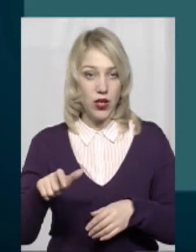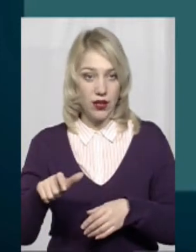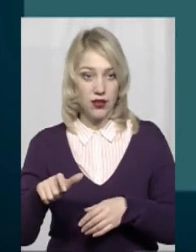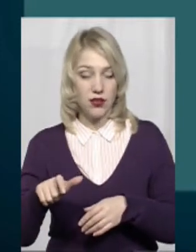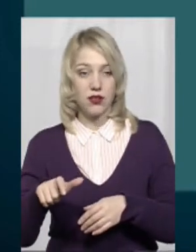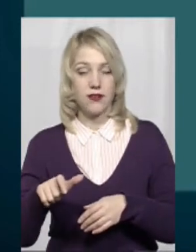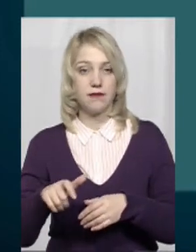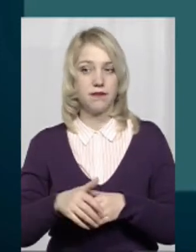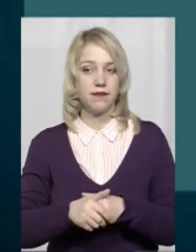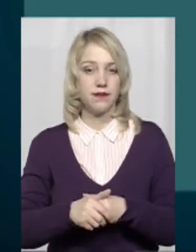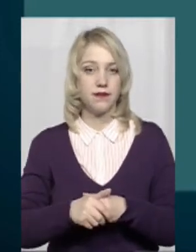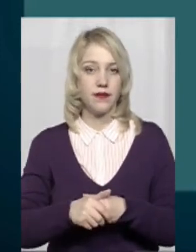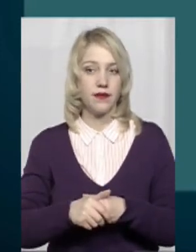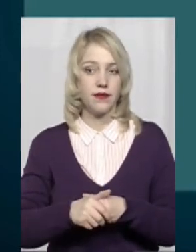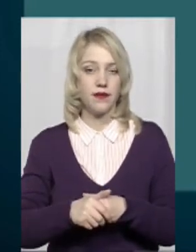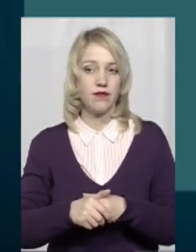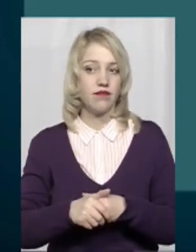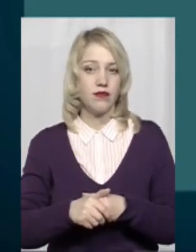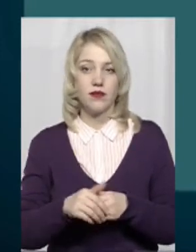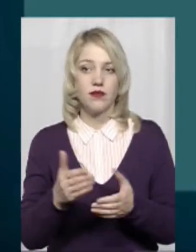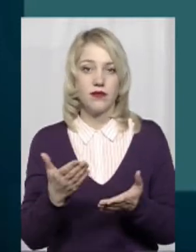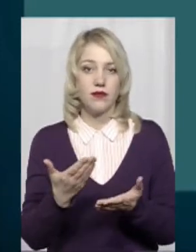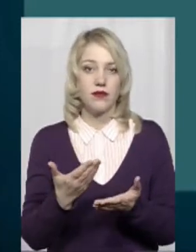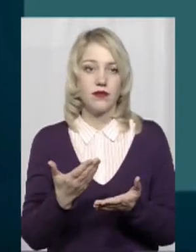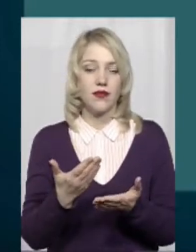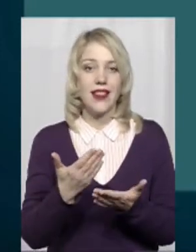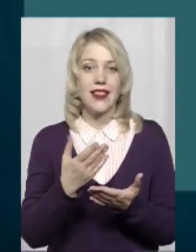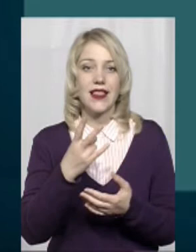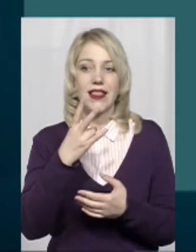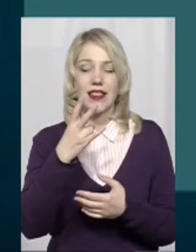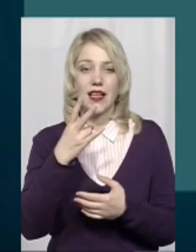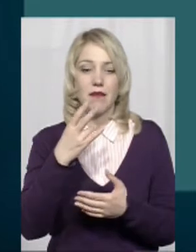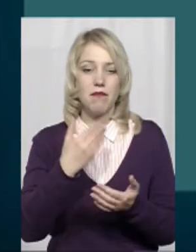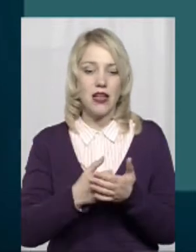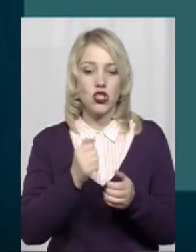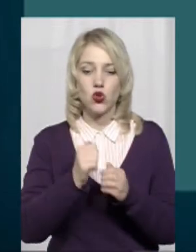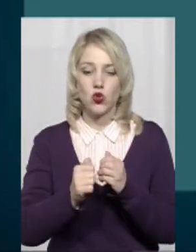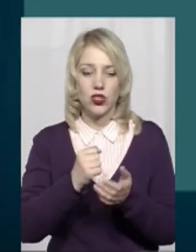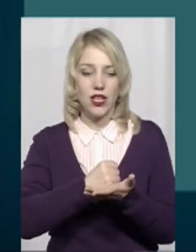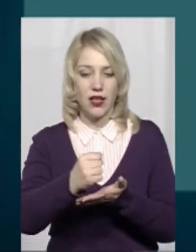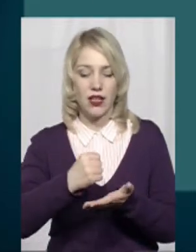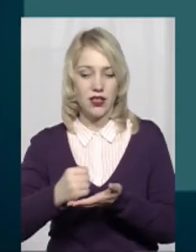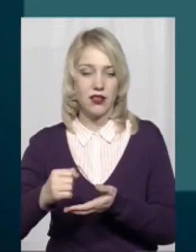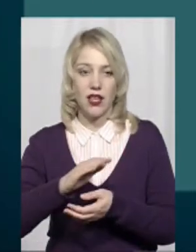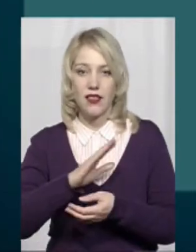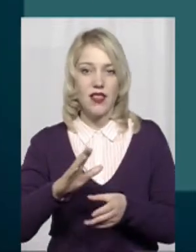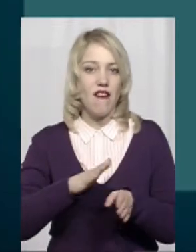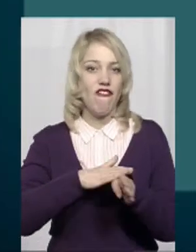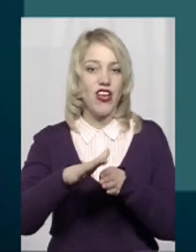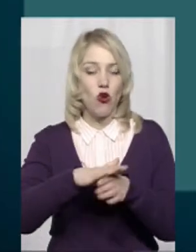майже жоден з цих кандидатів не виконував і не виконує своїх обіцянок.